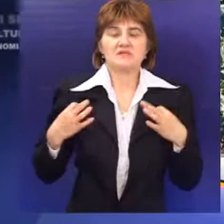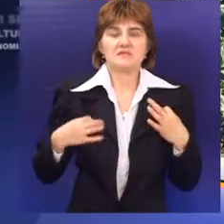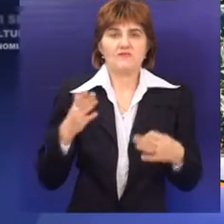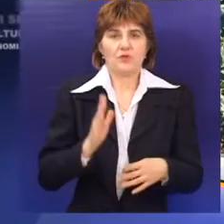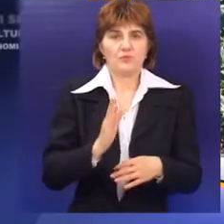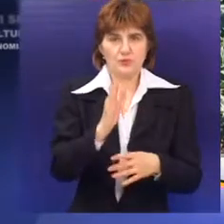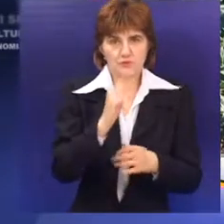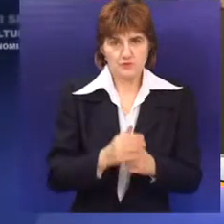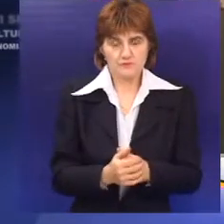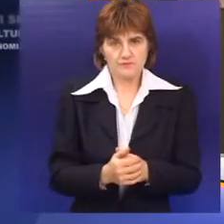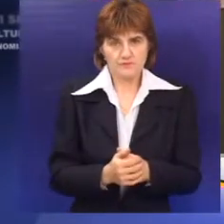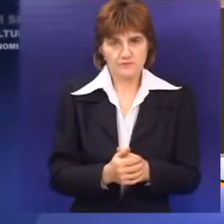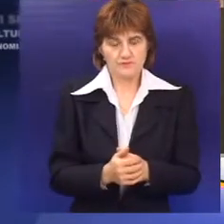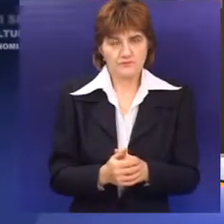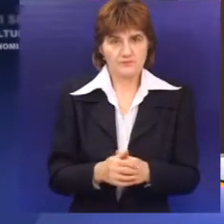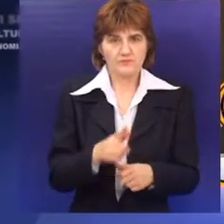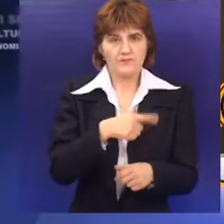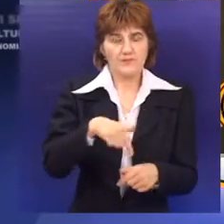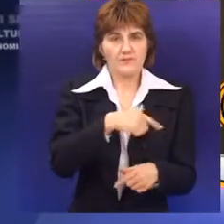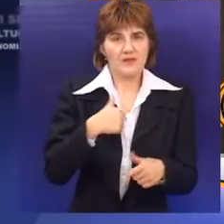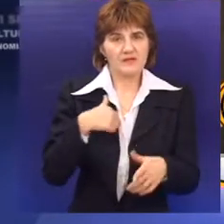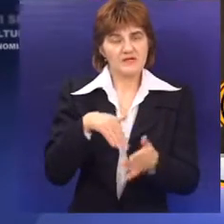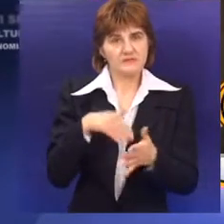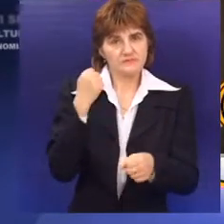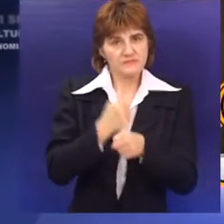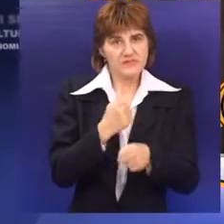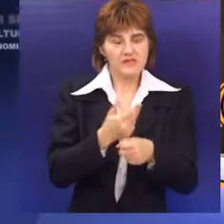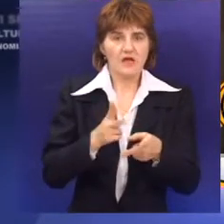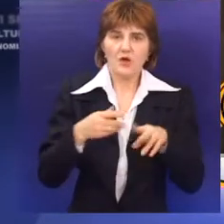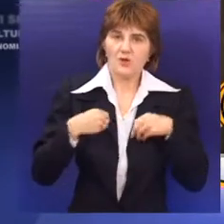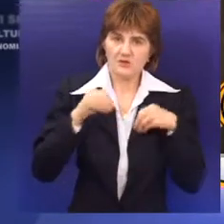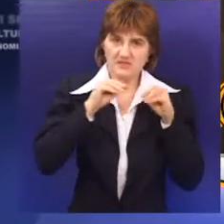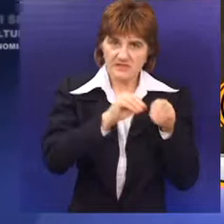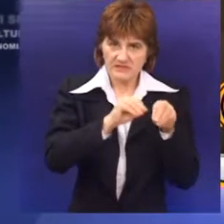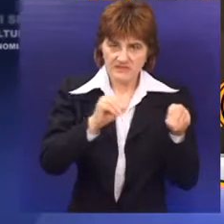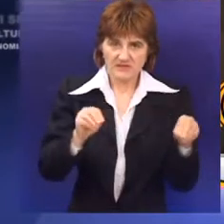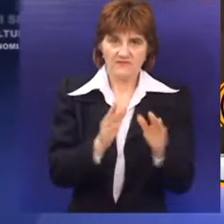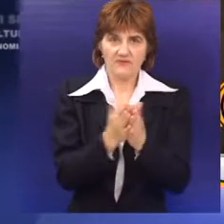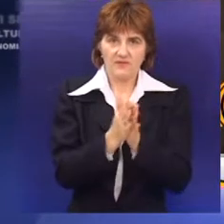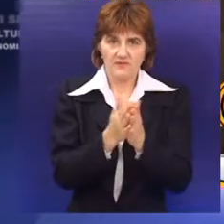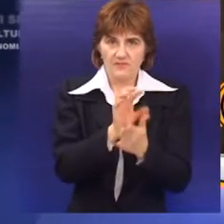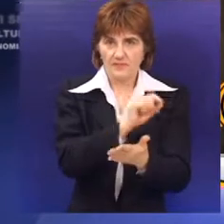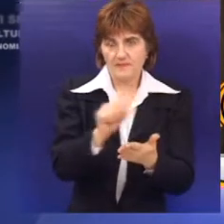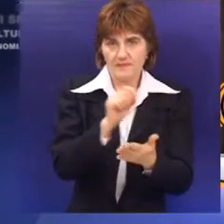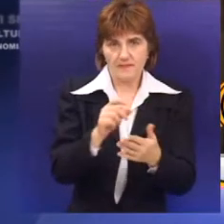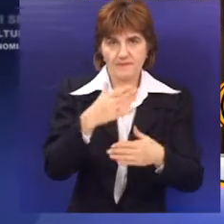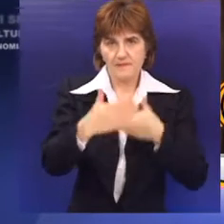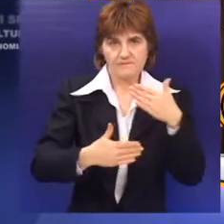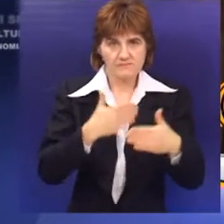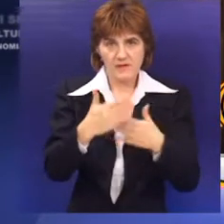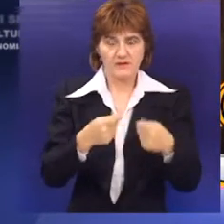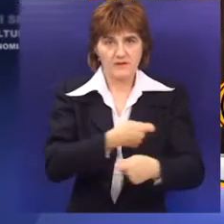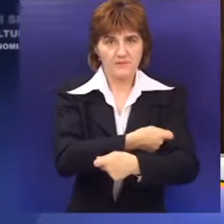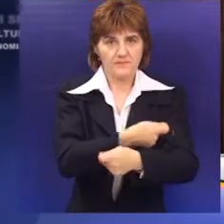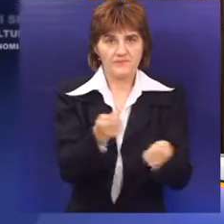budućnost. Primarni zadaci našeg udruženja su određene edukacije, savjetovanja, izreda određenih brošura, znači nekih materijala koji će im